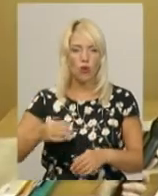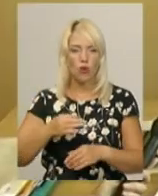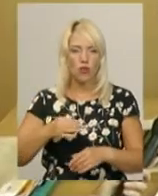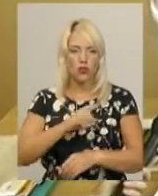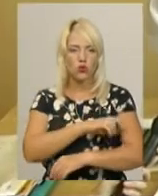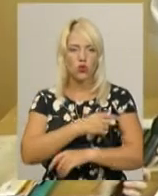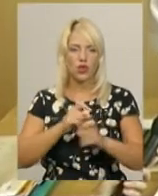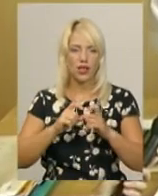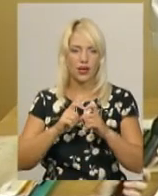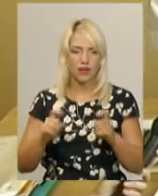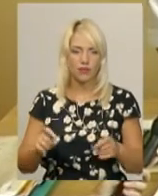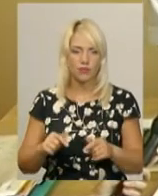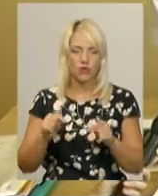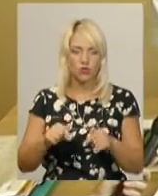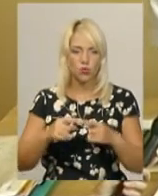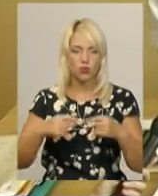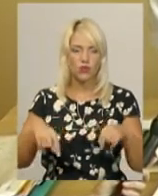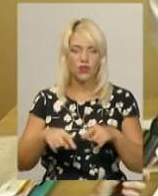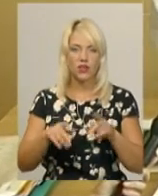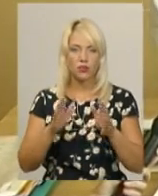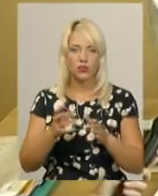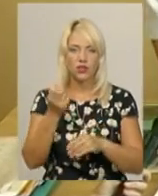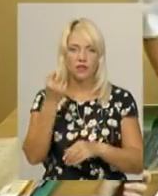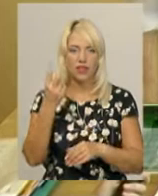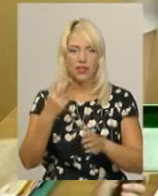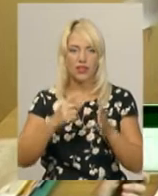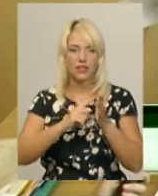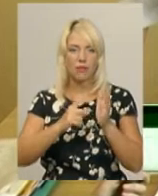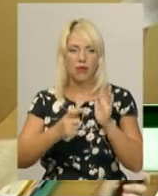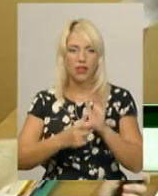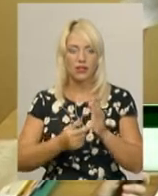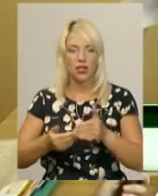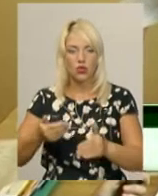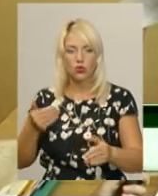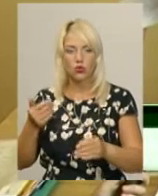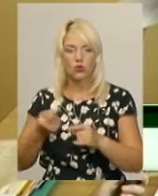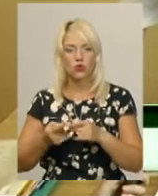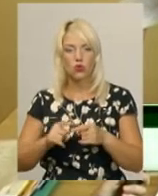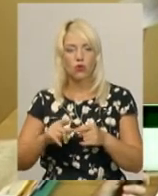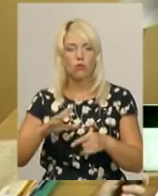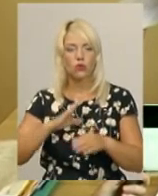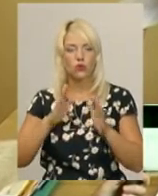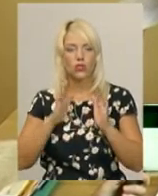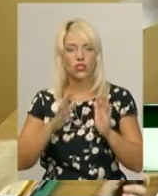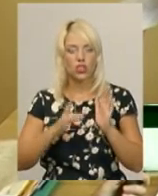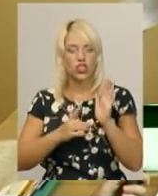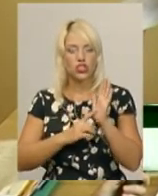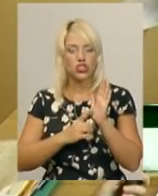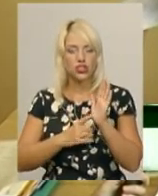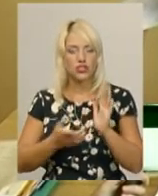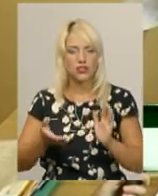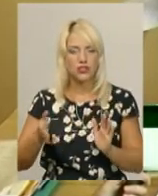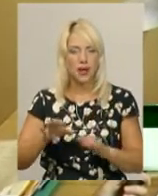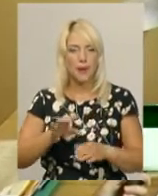В цьому відділенні буде розміщено 12 палат, до цього було лише 6 палат, де